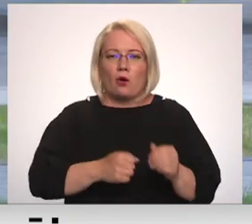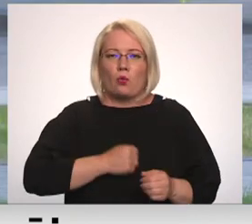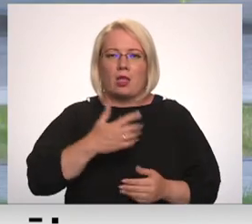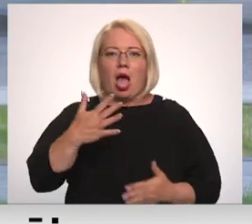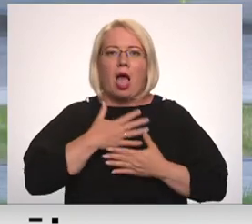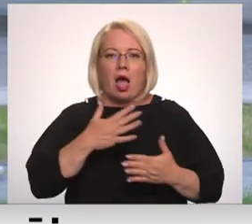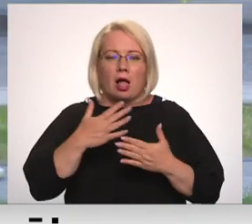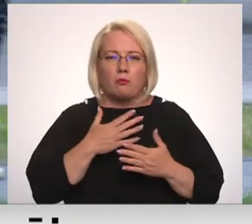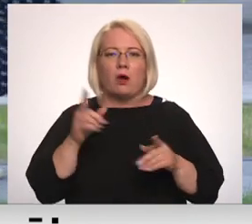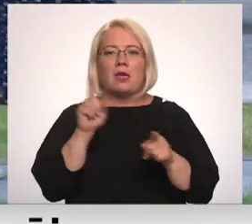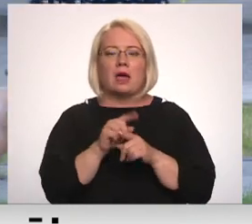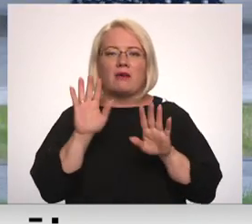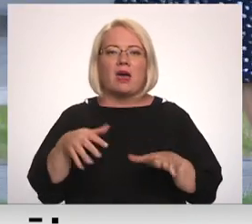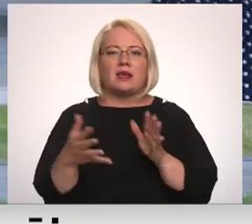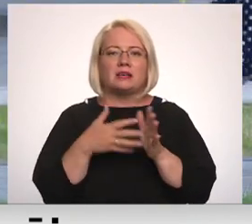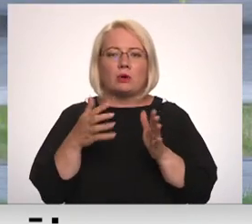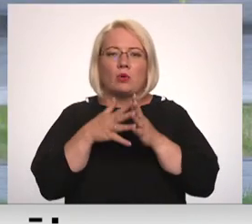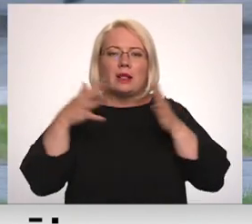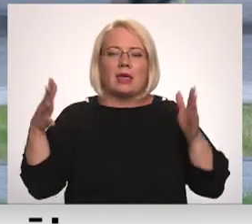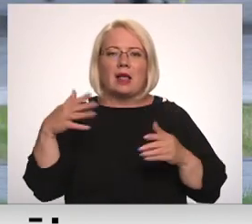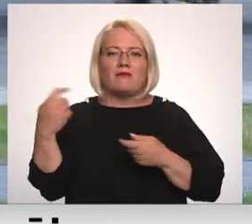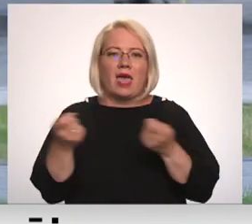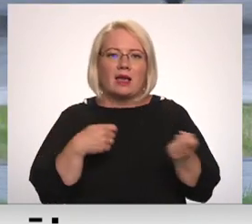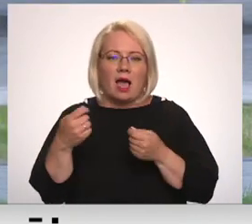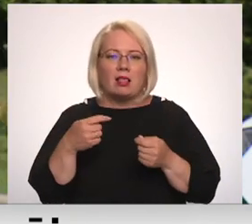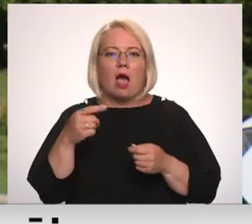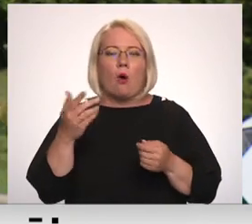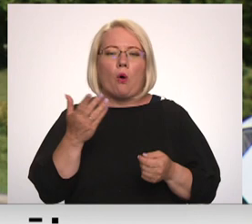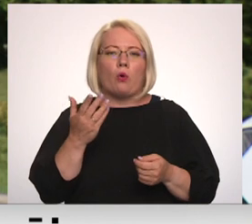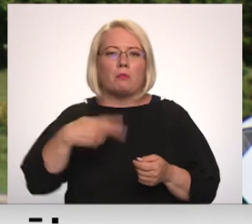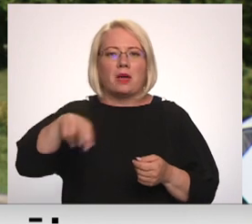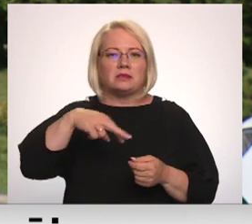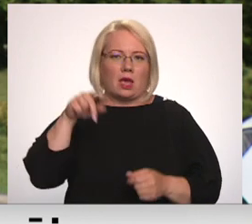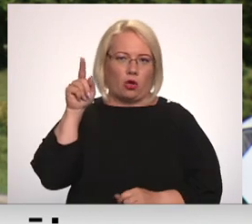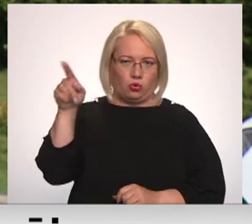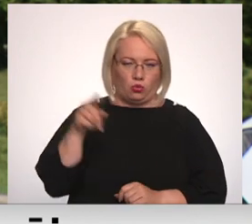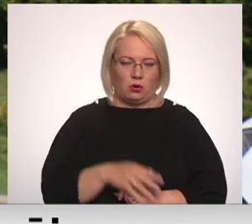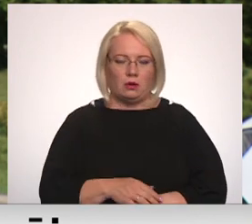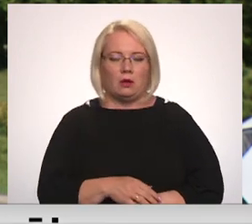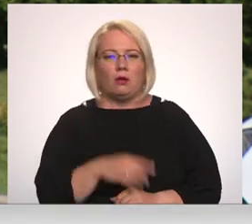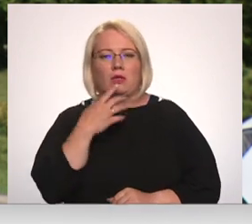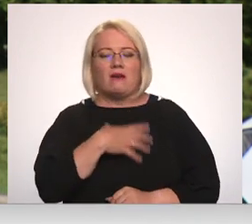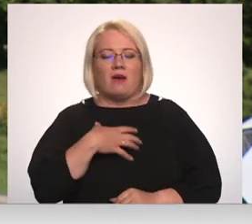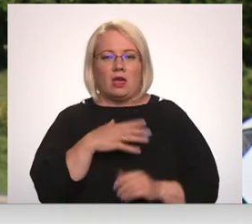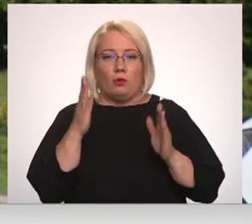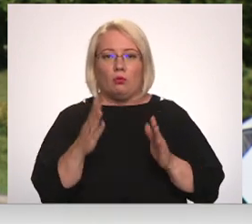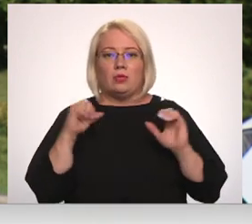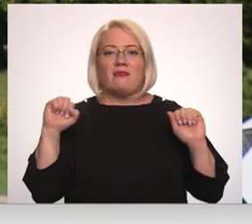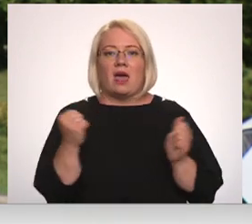lielvēkaldzēsināto gaisu un karstākās stundas pārlaist tur. Var vajadzētu atrasties kādā vesā telpā.